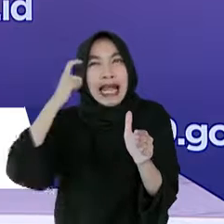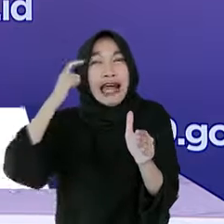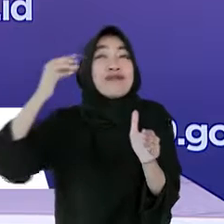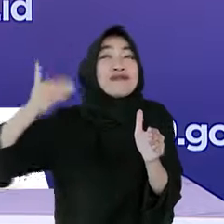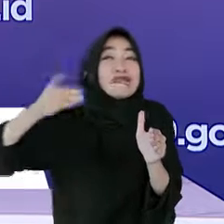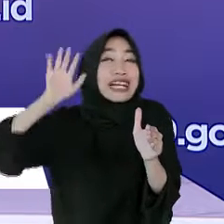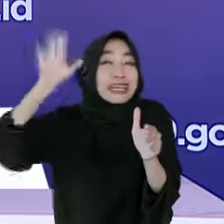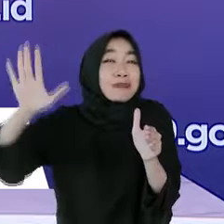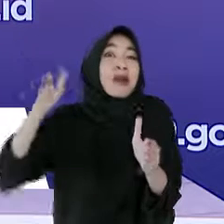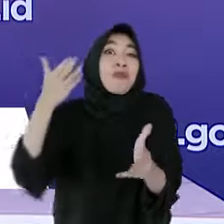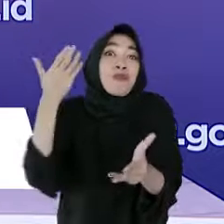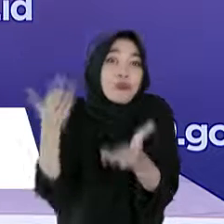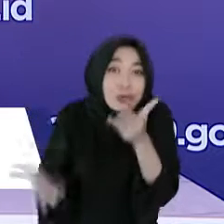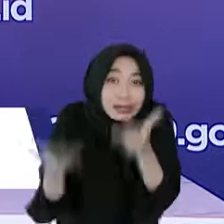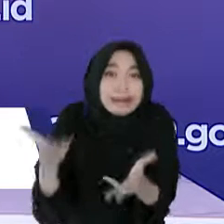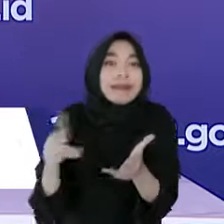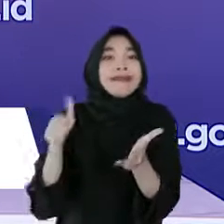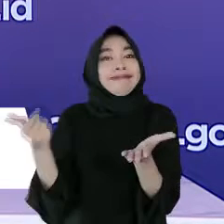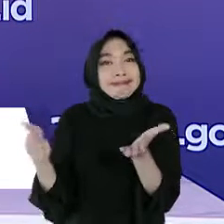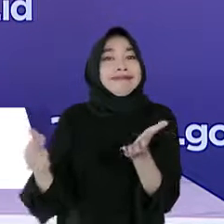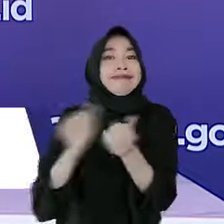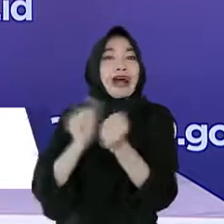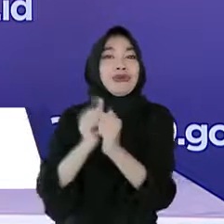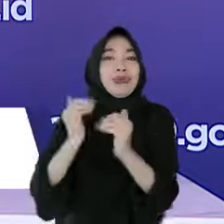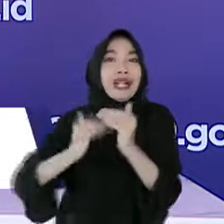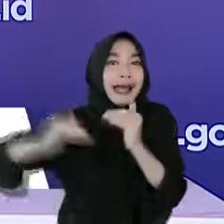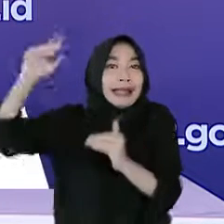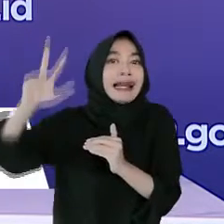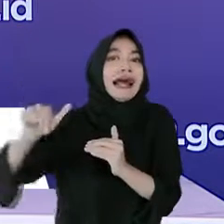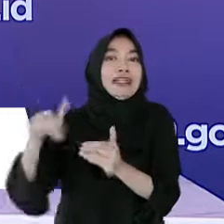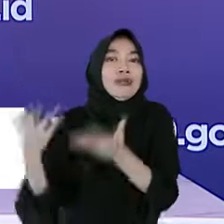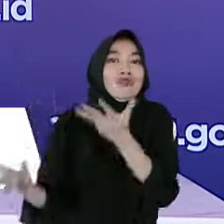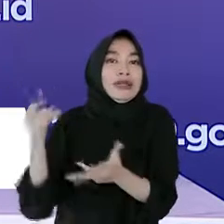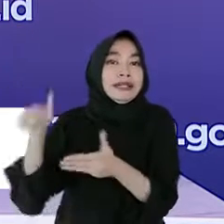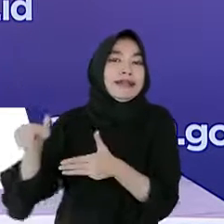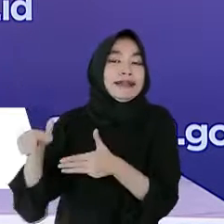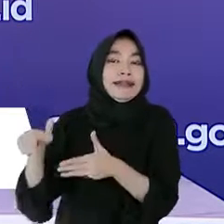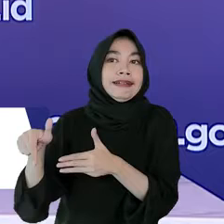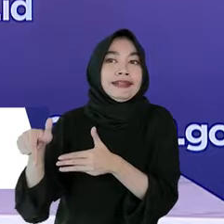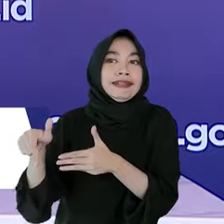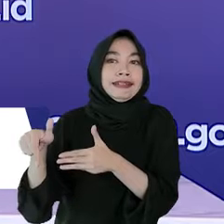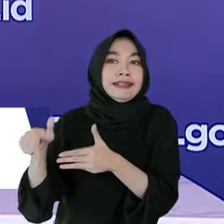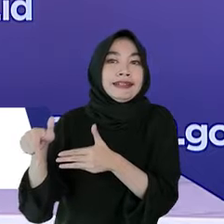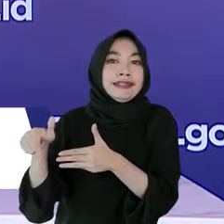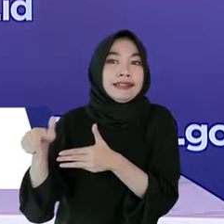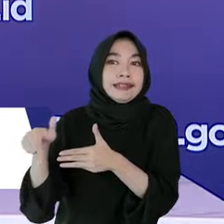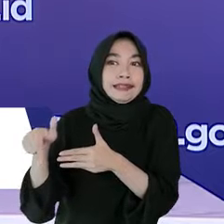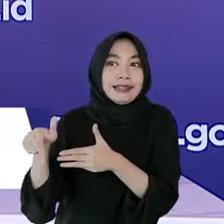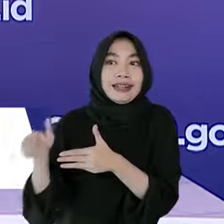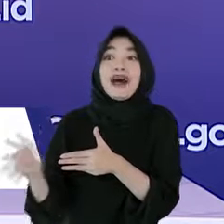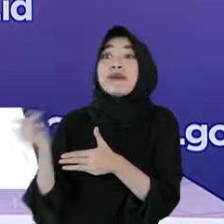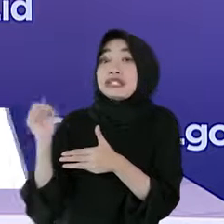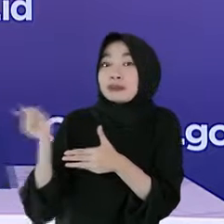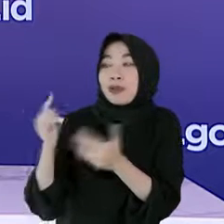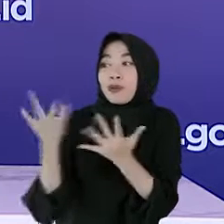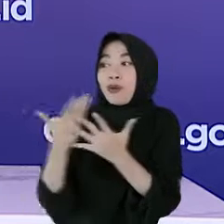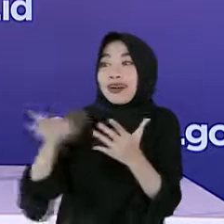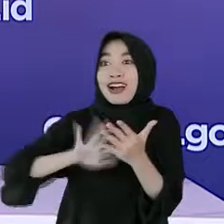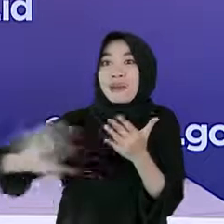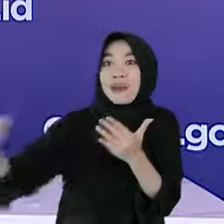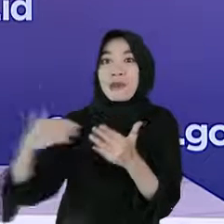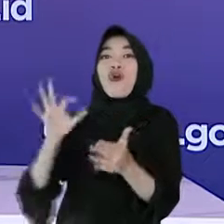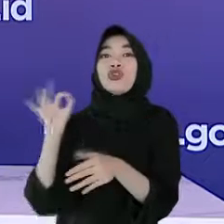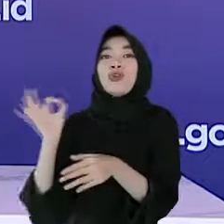mungkin kasus COVID-19 dapat kembali meningkat di kemudian hari sebagai dampak dari mobilitas yang